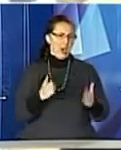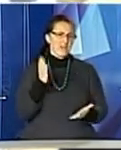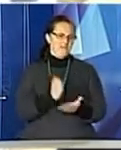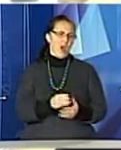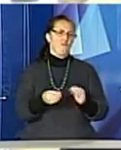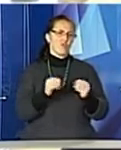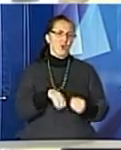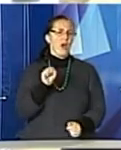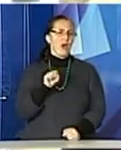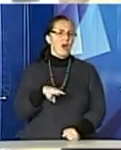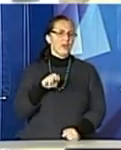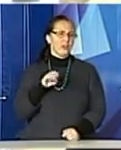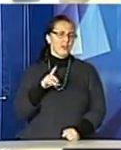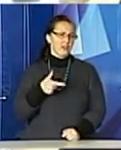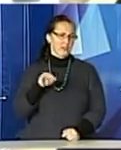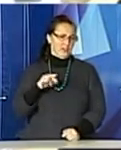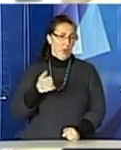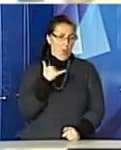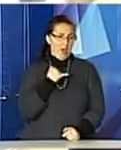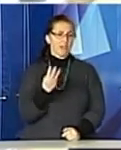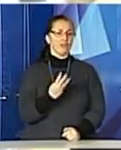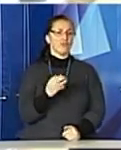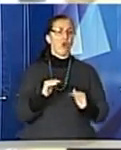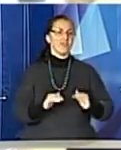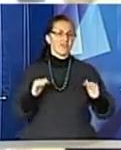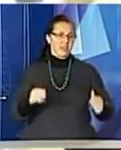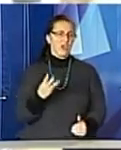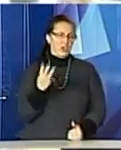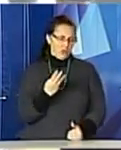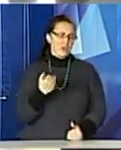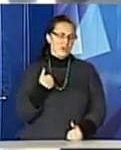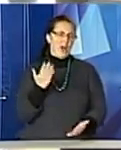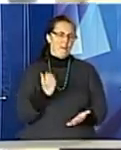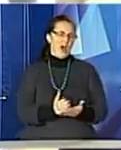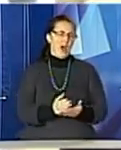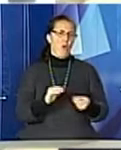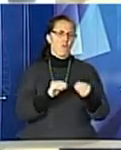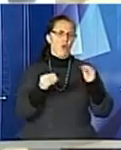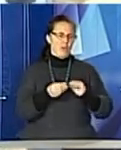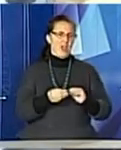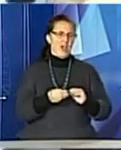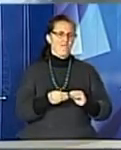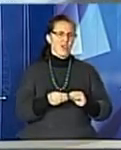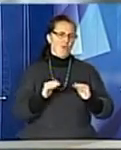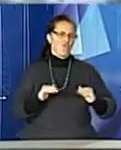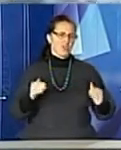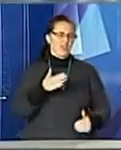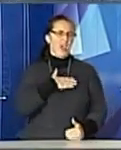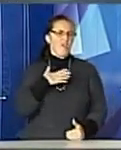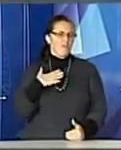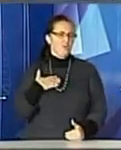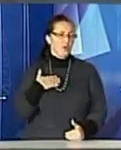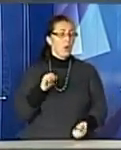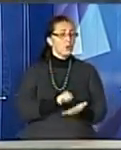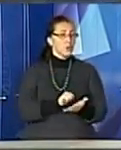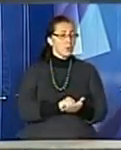дітки алергічні, практично в мене троє дітей, і троє я мала проблему з дихальними шляхами. І хоч документи